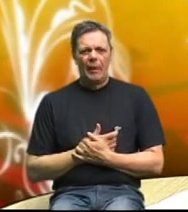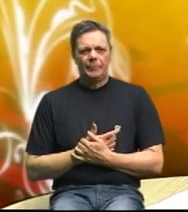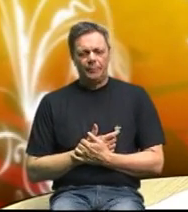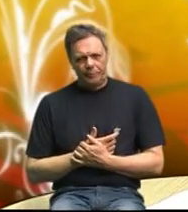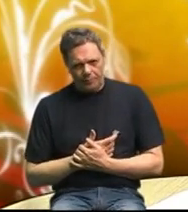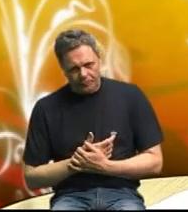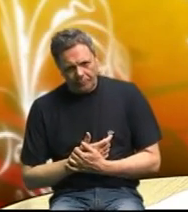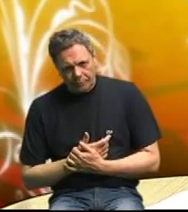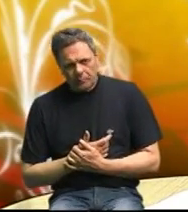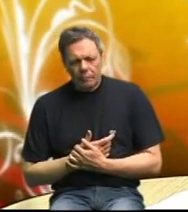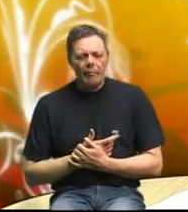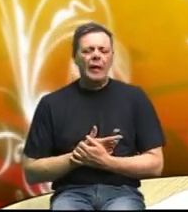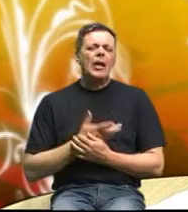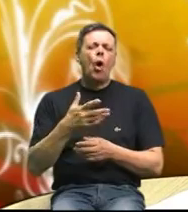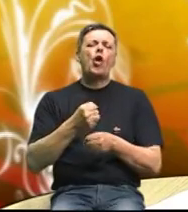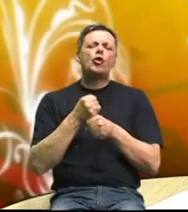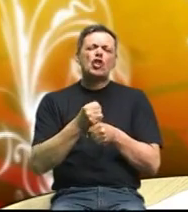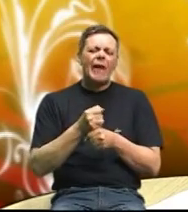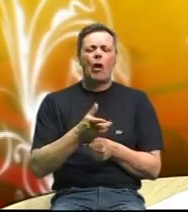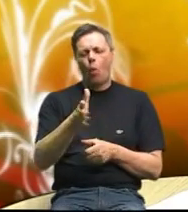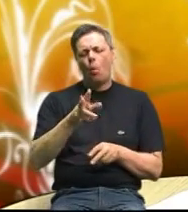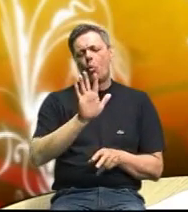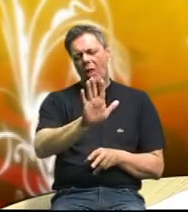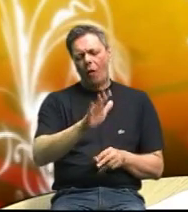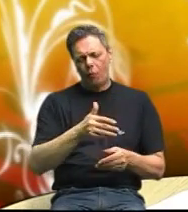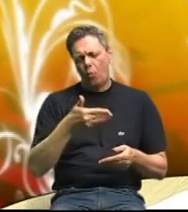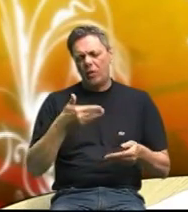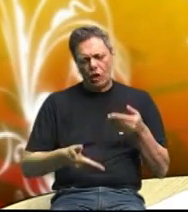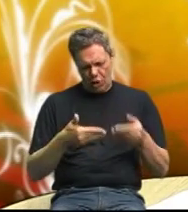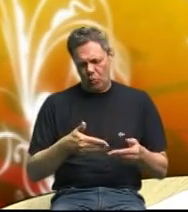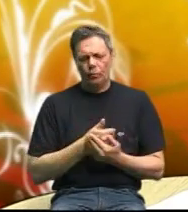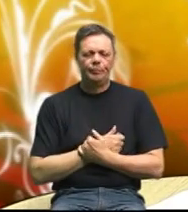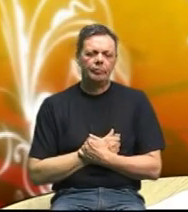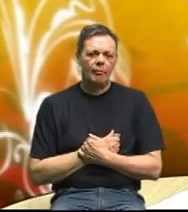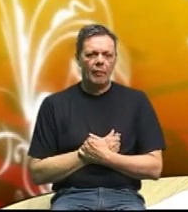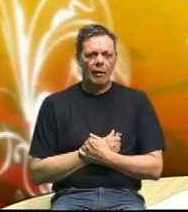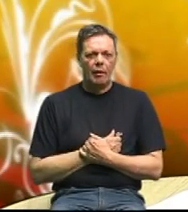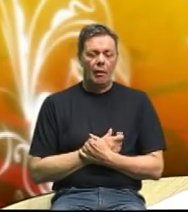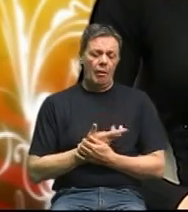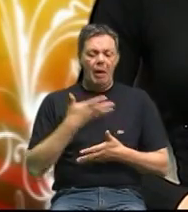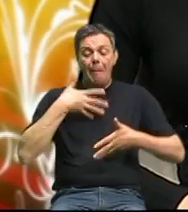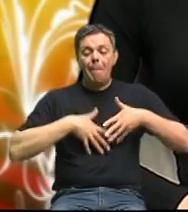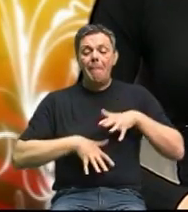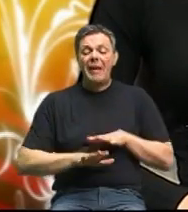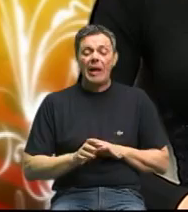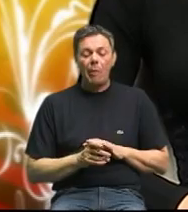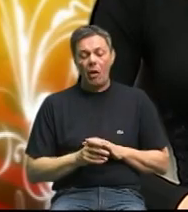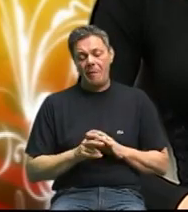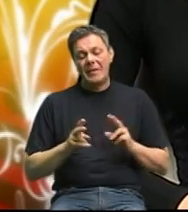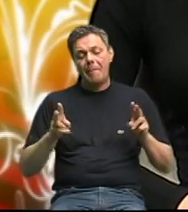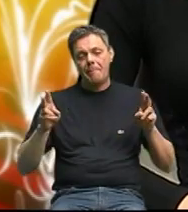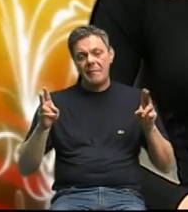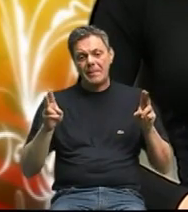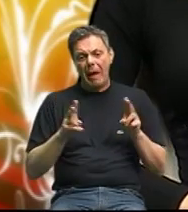zapravo održavaju onu težinu ne smršavi se nijedno gram da i metabolizmus smanjuje